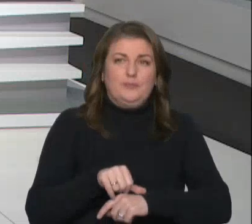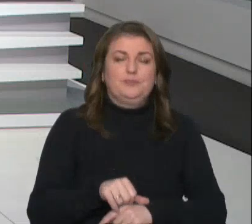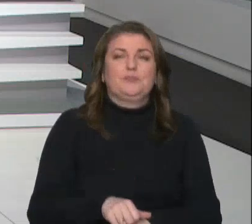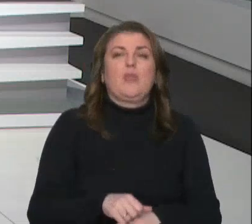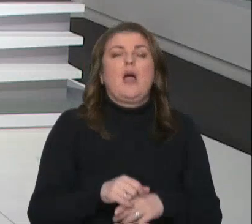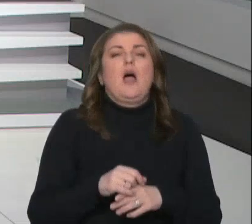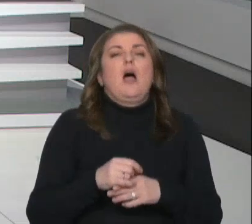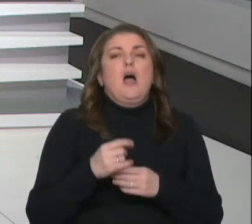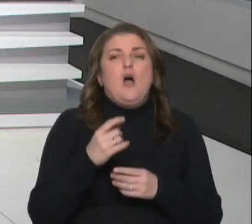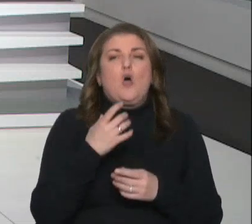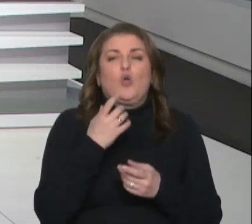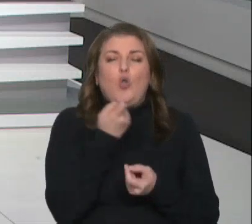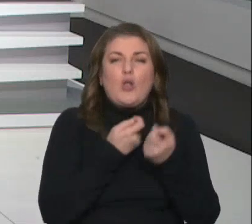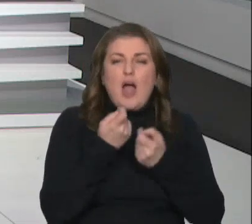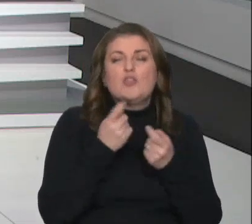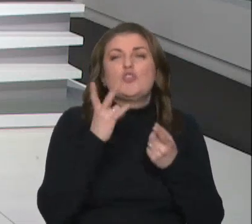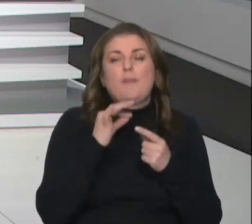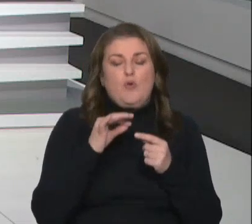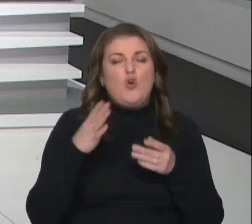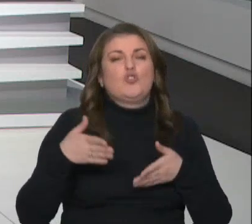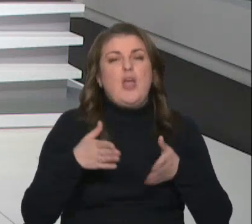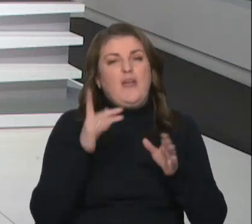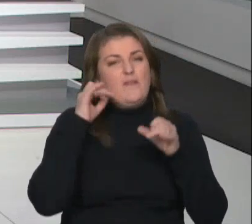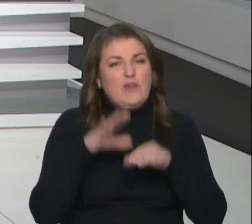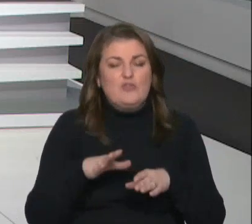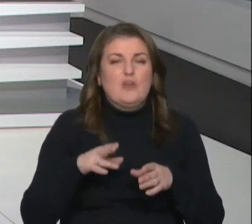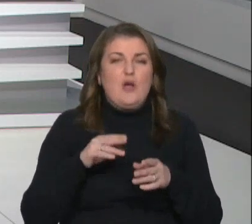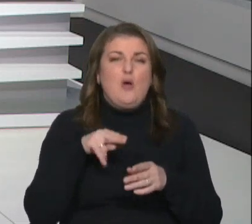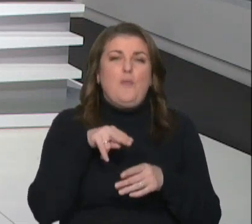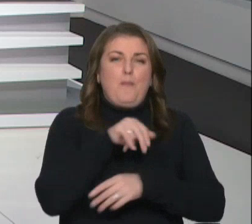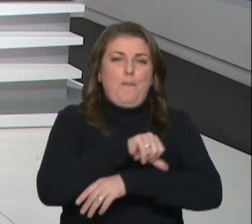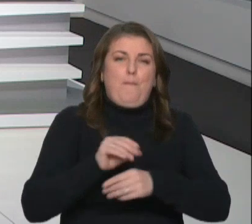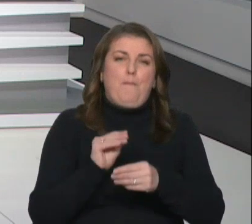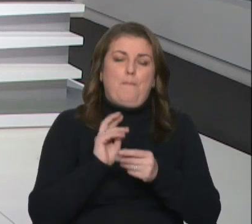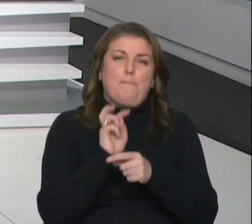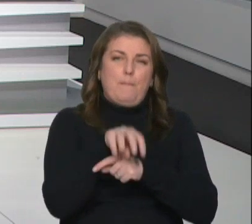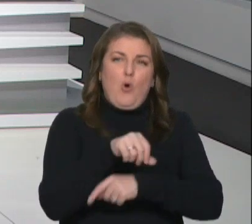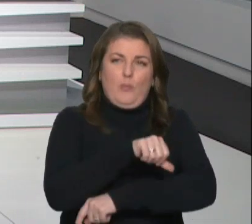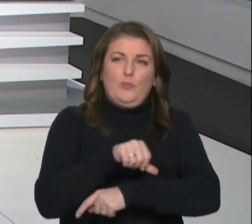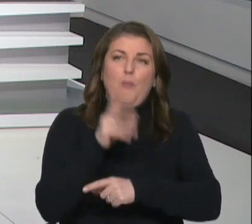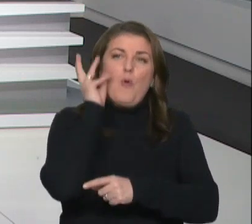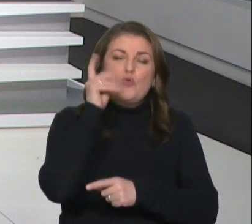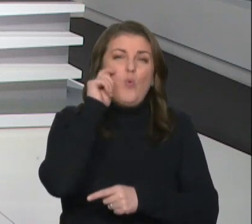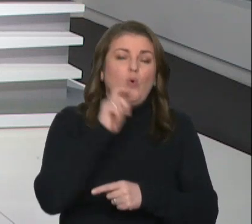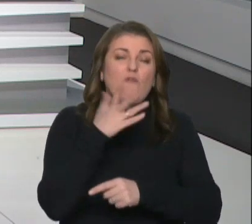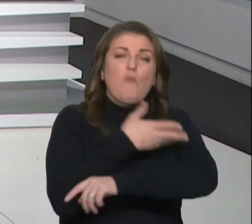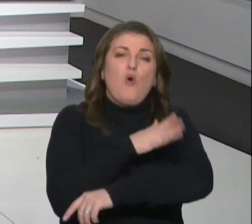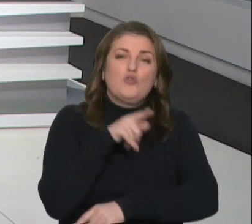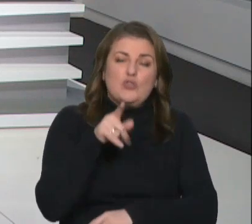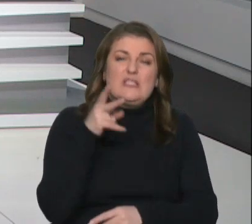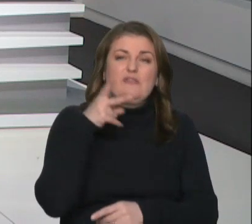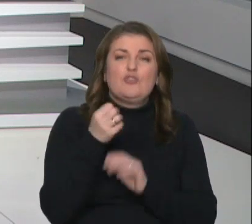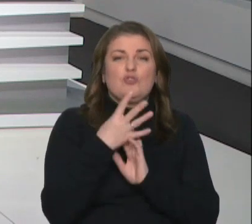Докладніше, про шляхи вирішення блокування пунктів пропуску говоримо з надзвичайним повноважним послом України в Польщі з